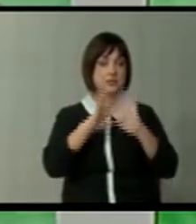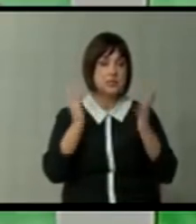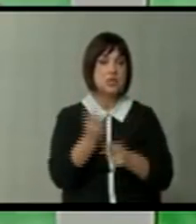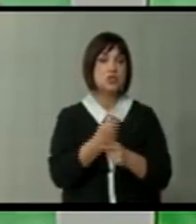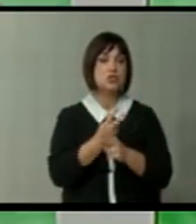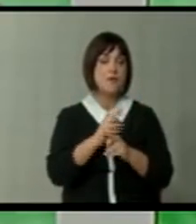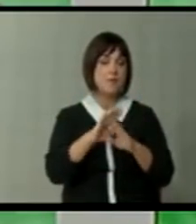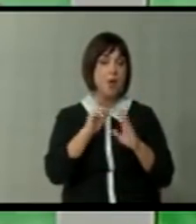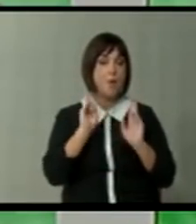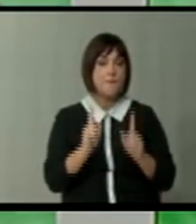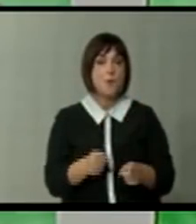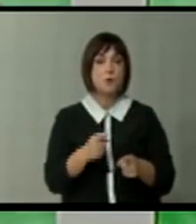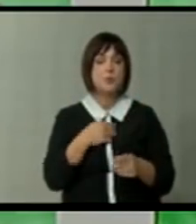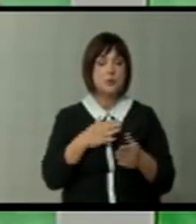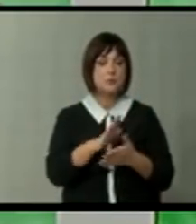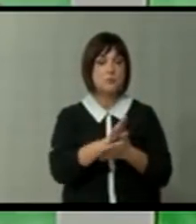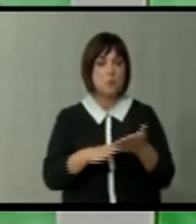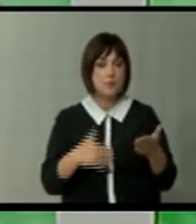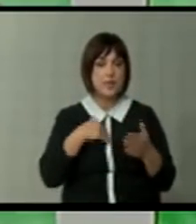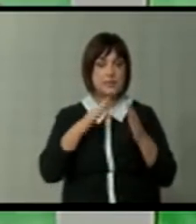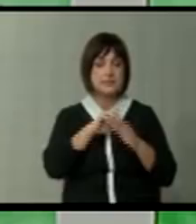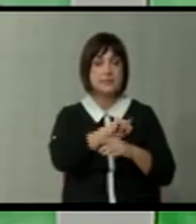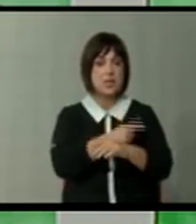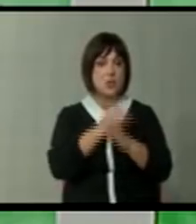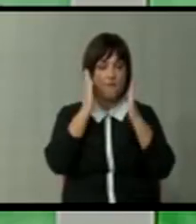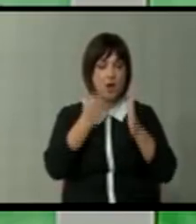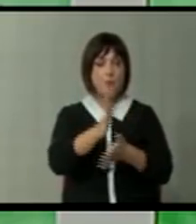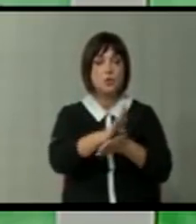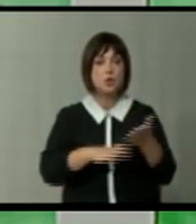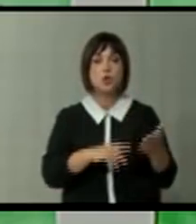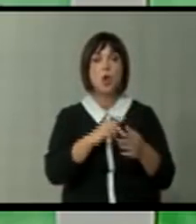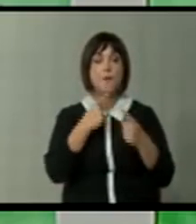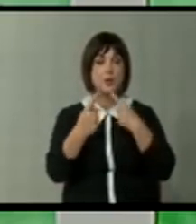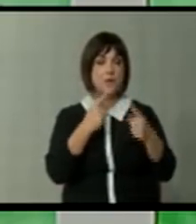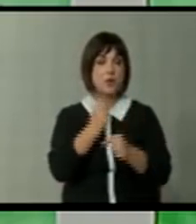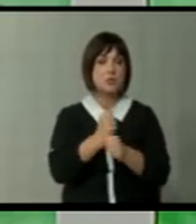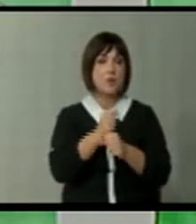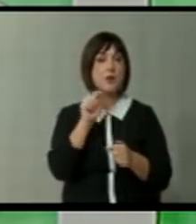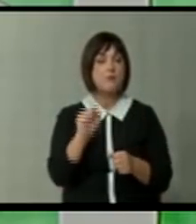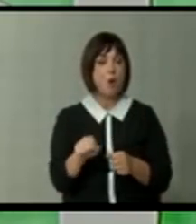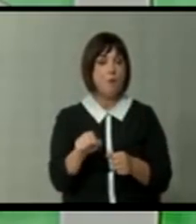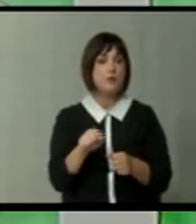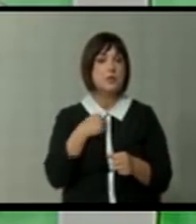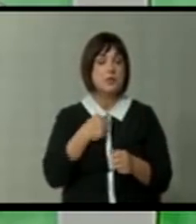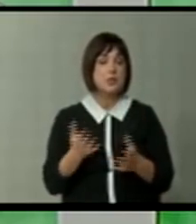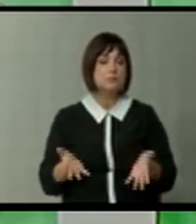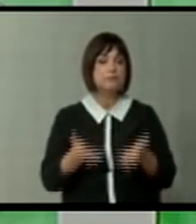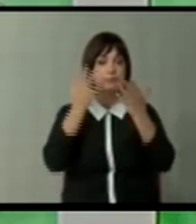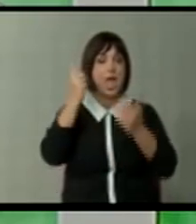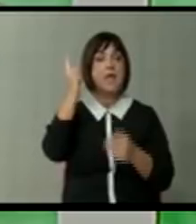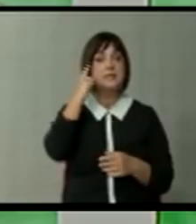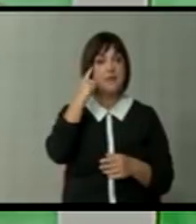државен апарат мора да го покренеме. Я силно верувам дека почетокот на преговорите ќе го направи токму тоа. Је ни ја покрене